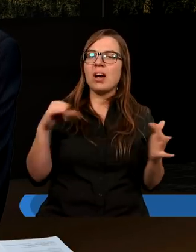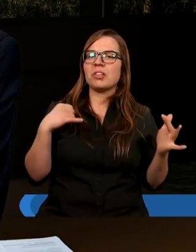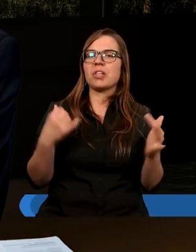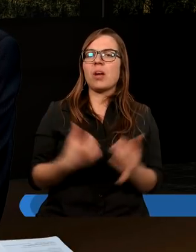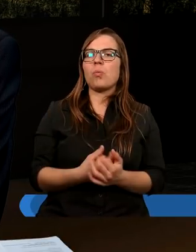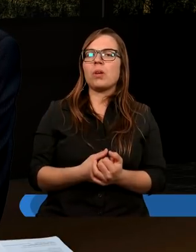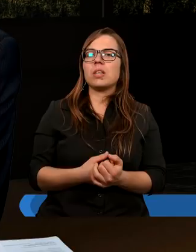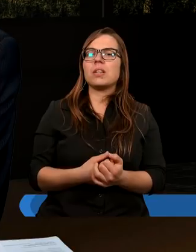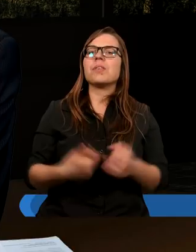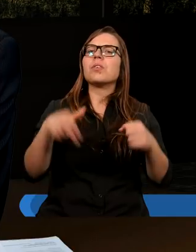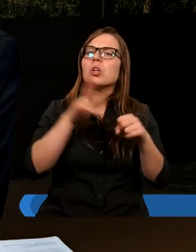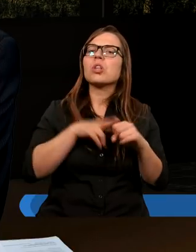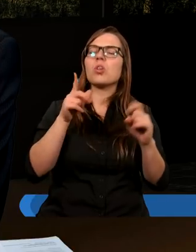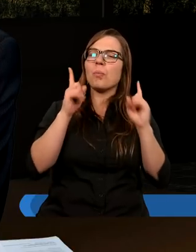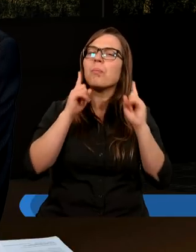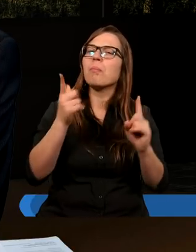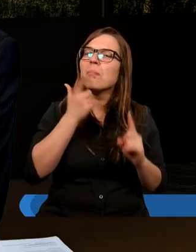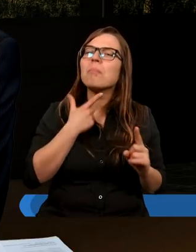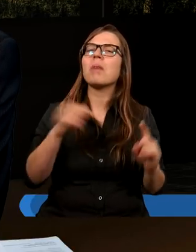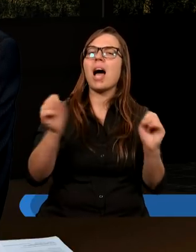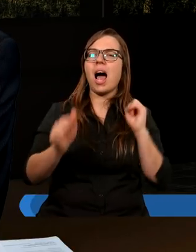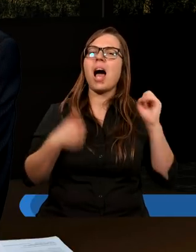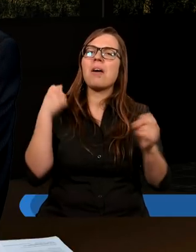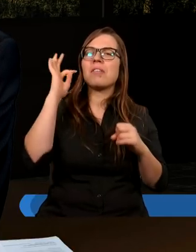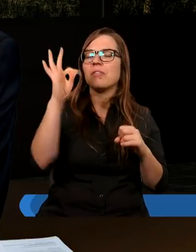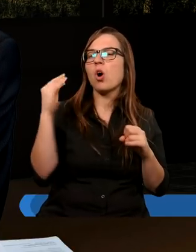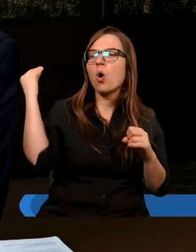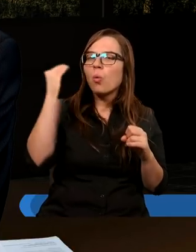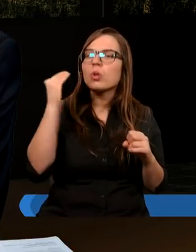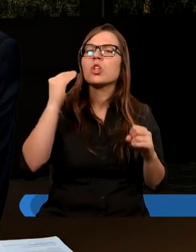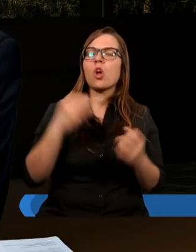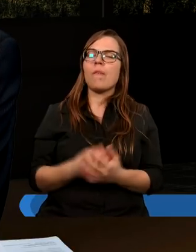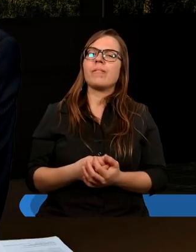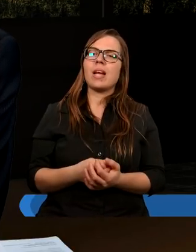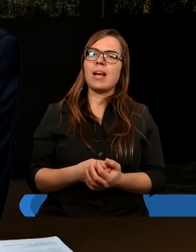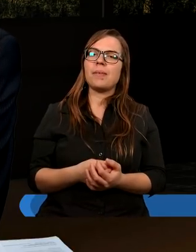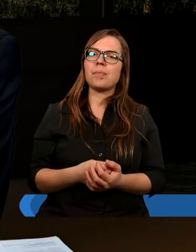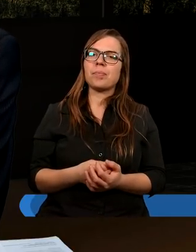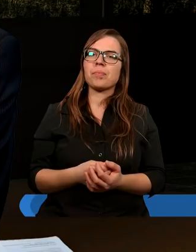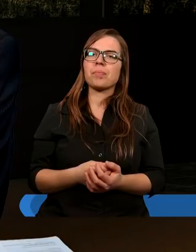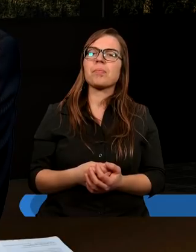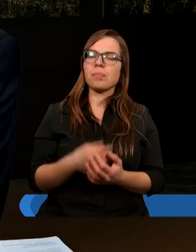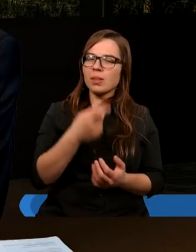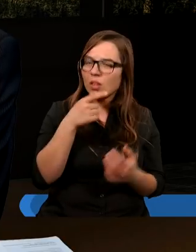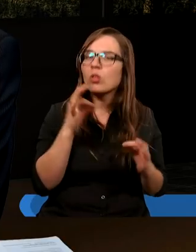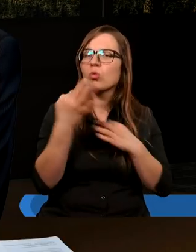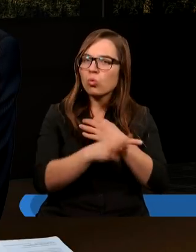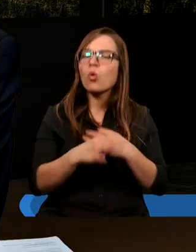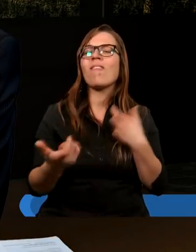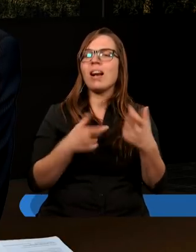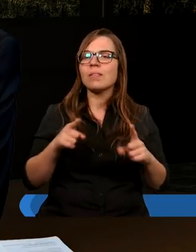i którą pragniesz, aby twoi uczniowie wyżywali.